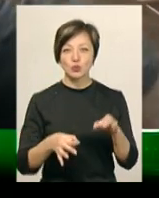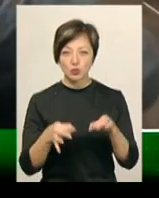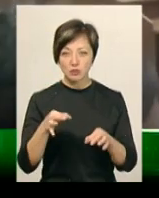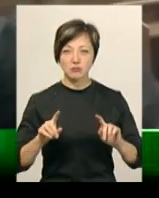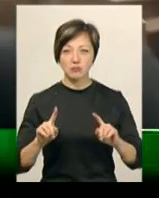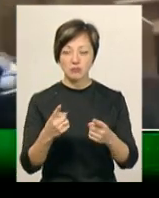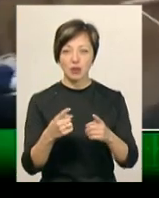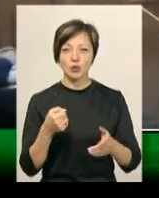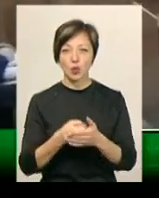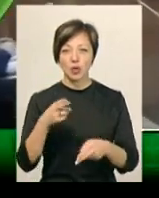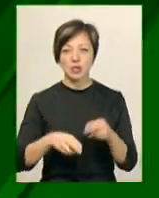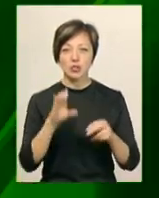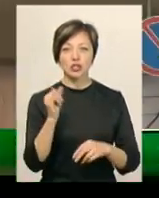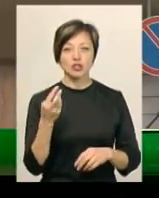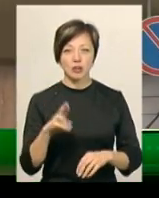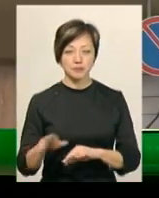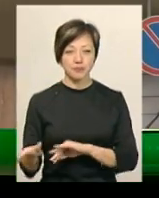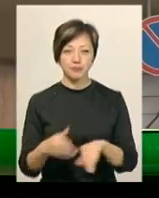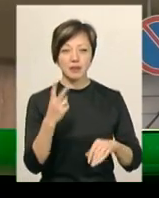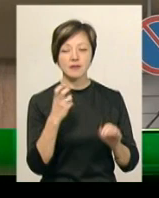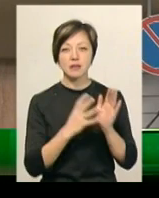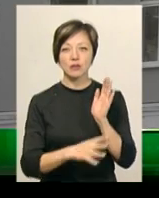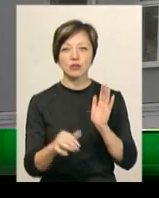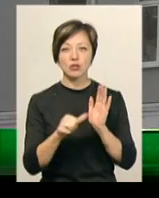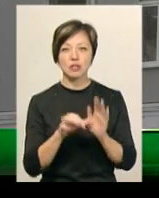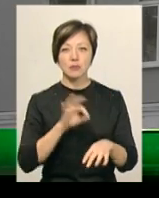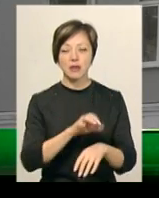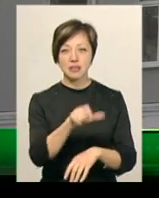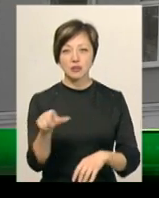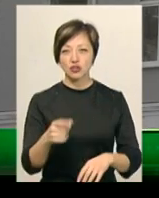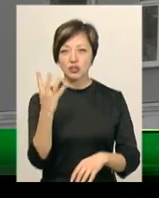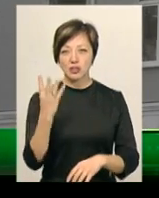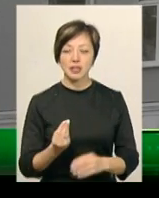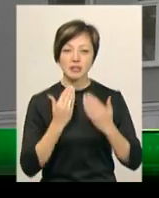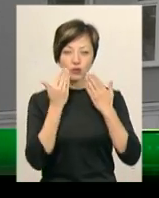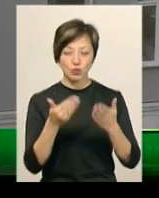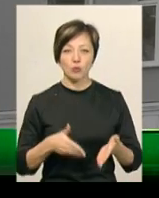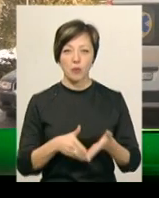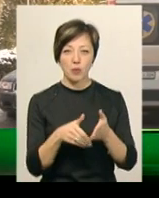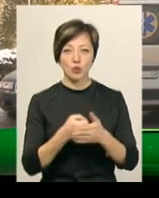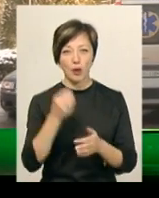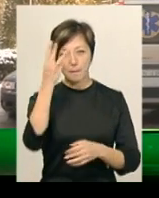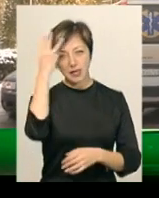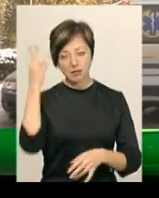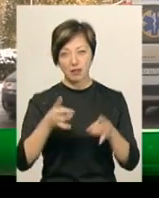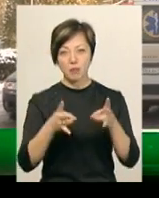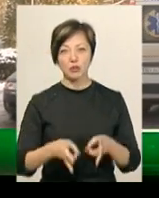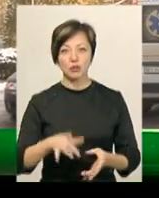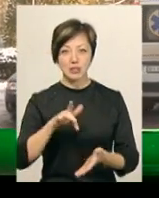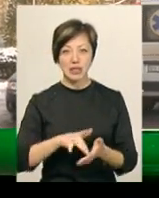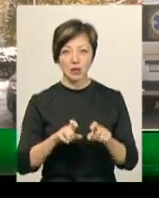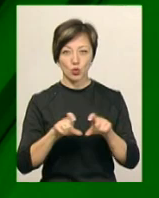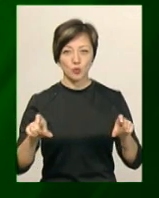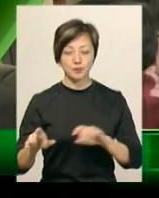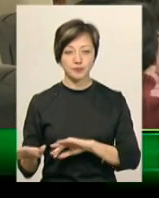тримання під вартою до кінця січня. 296 пацієнтів за чотири дні звернулись за допомогою до Хмельницького травматологічного центру.